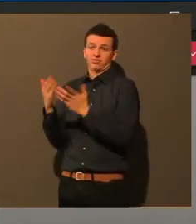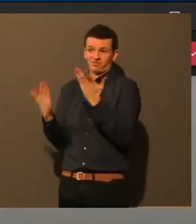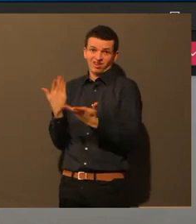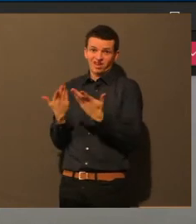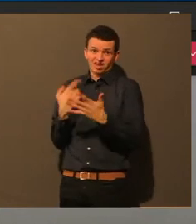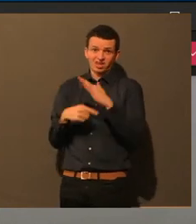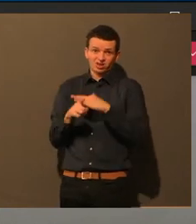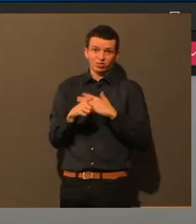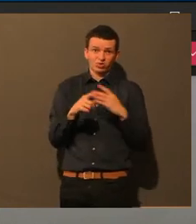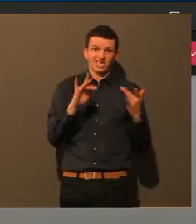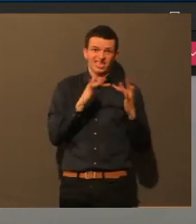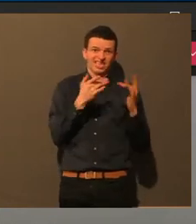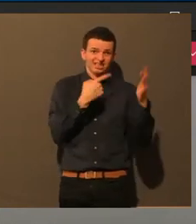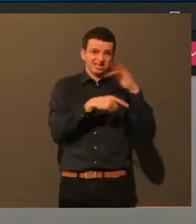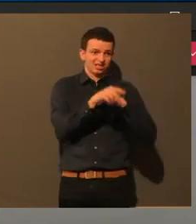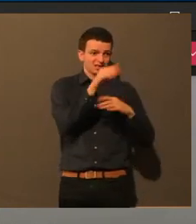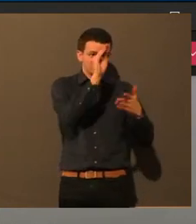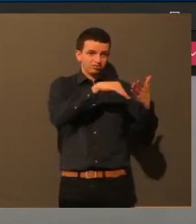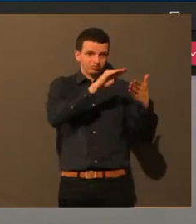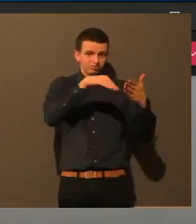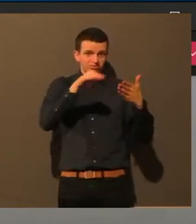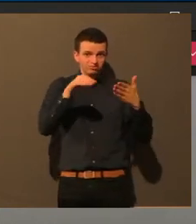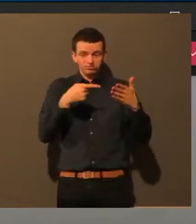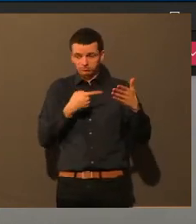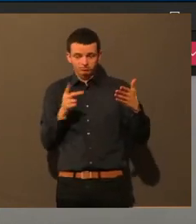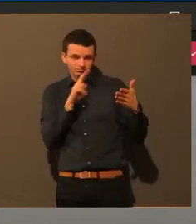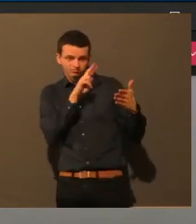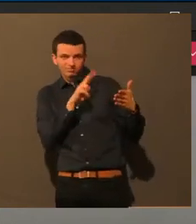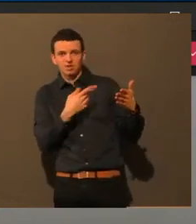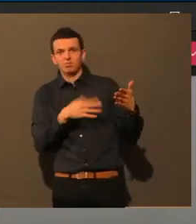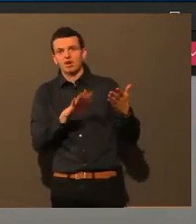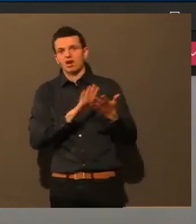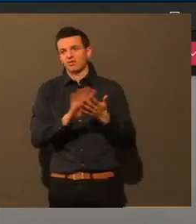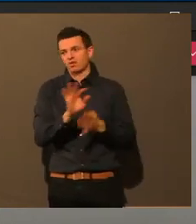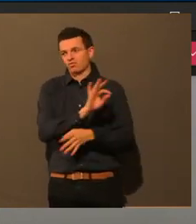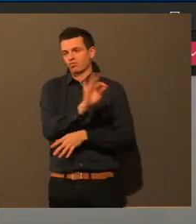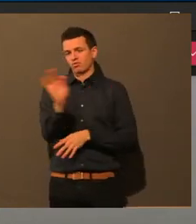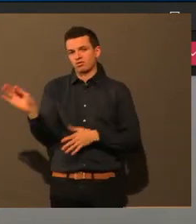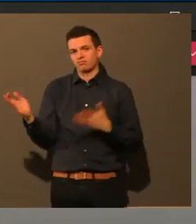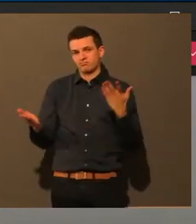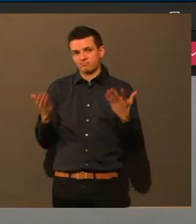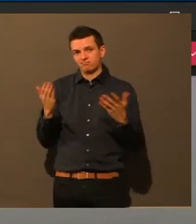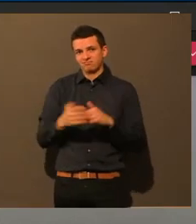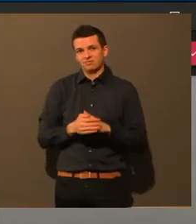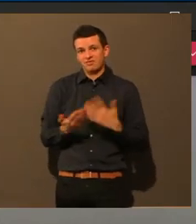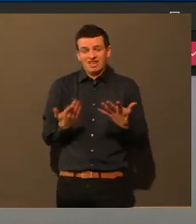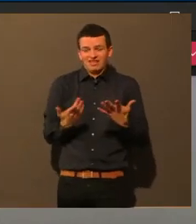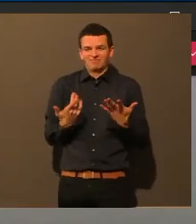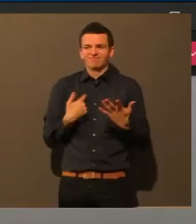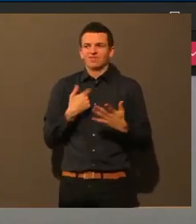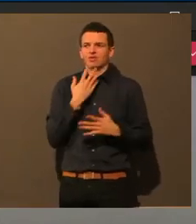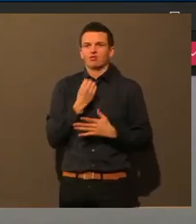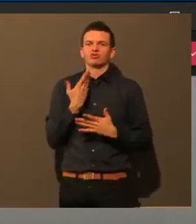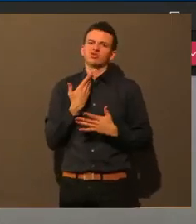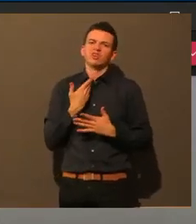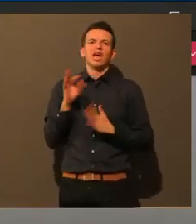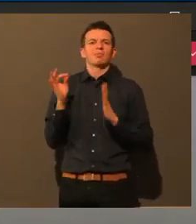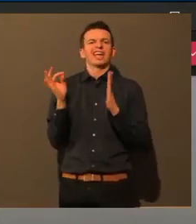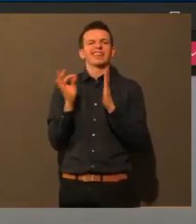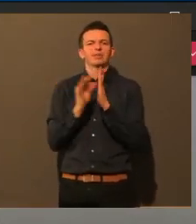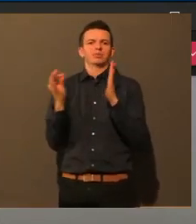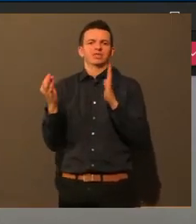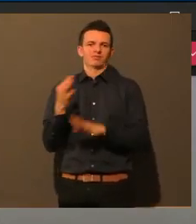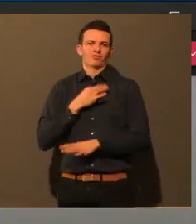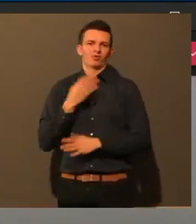Also wenn jemand nicht mehr richtig atmen soll, sollte er auf jeden Fall... Ja, aber wenn... Ja, irgendwelche Tipps, also ich weiß selber nicht,